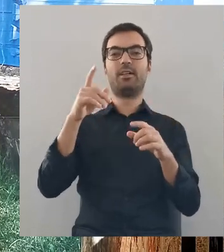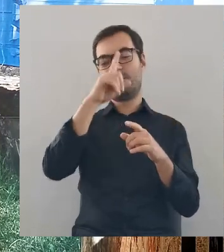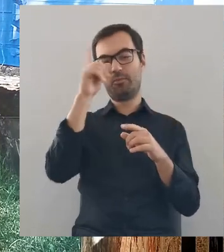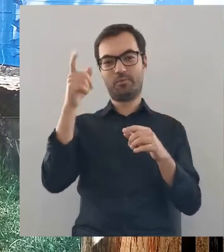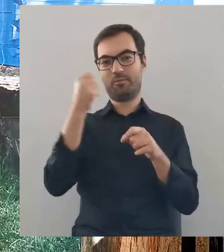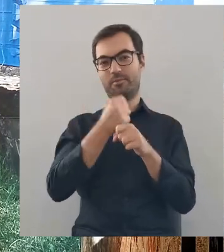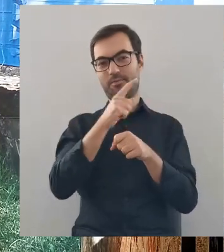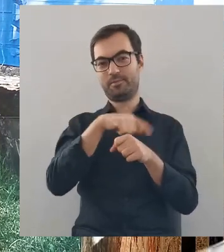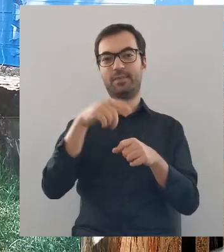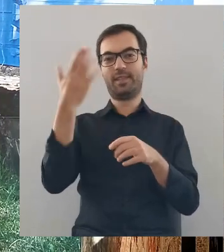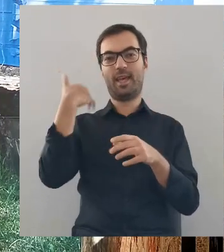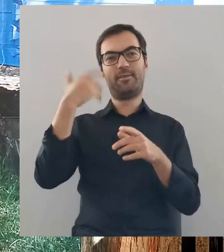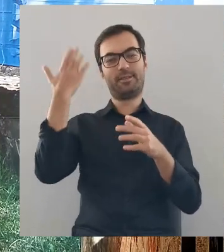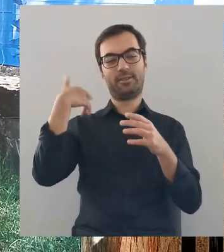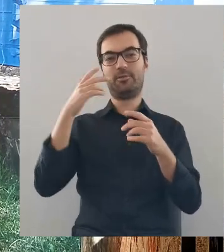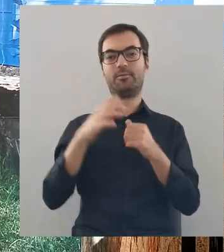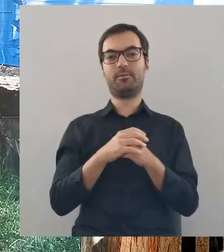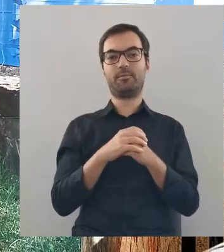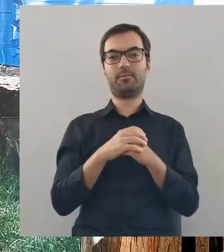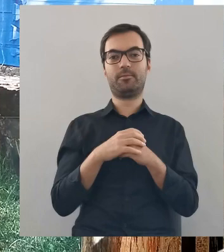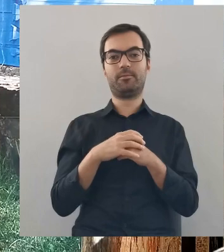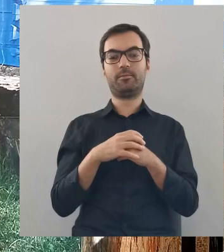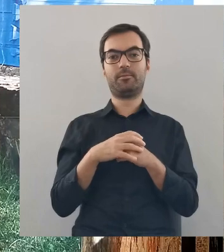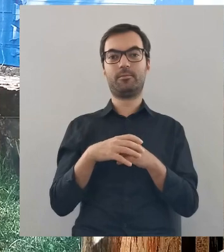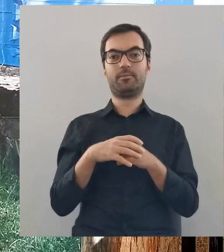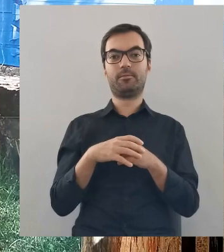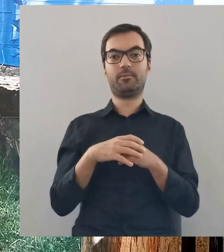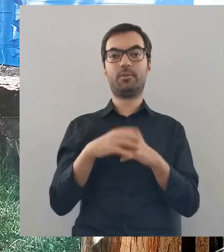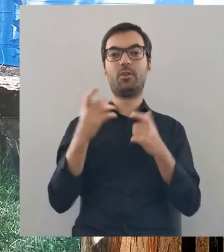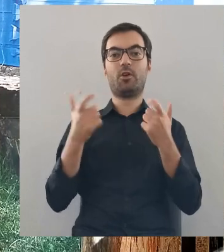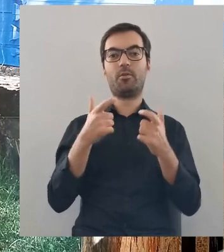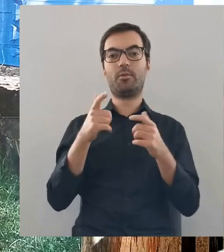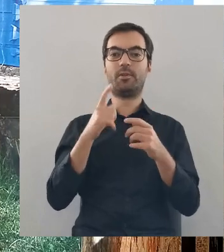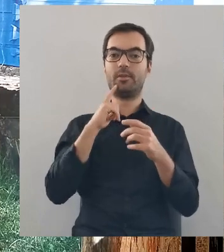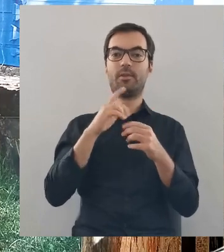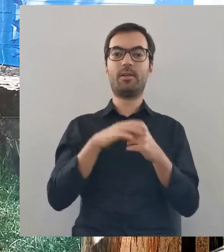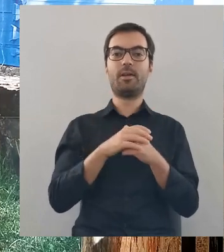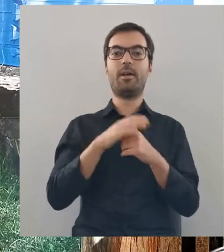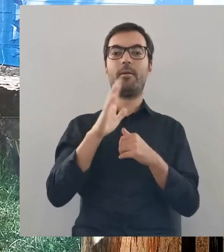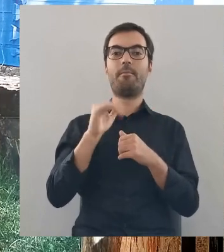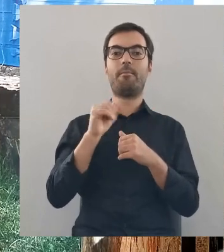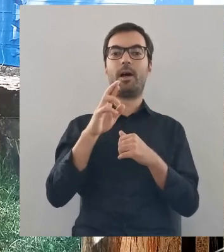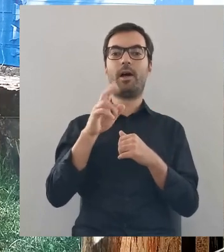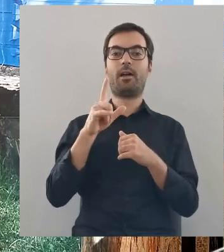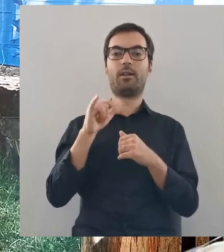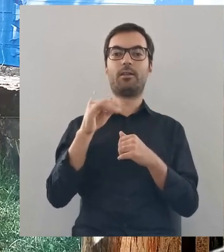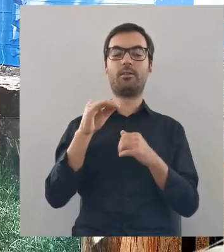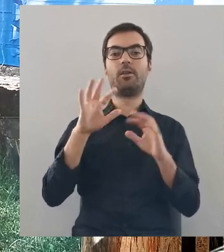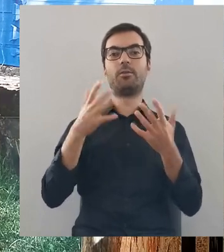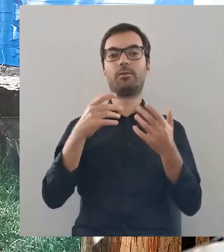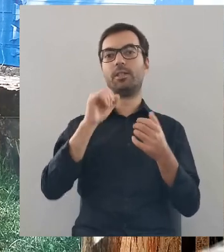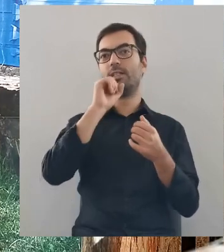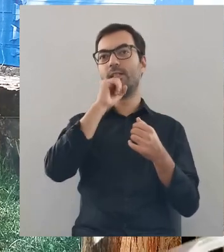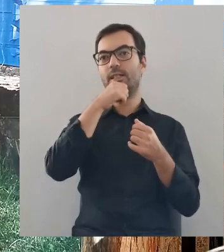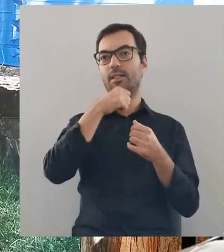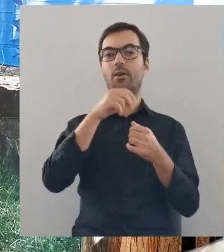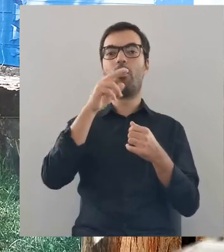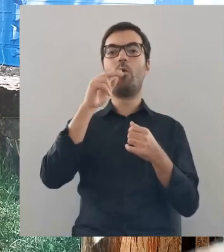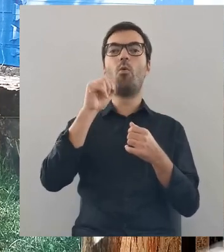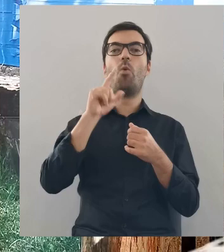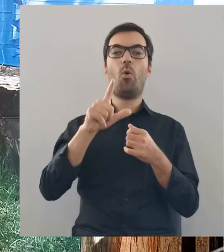właśnie bartnicy w dawnych stuleciach urządzali barcie, czyli takie